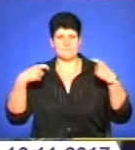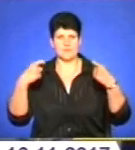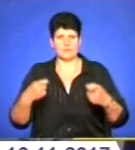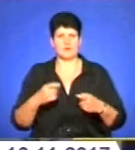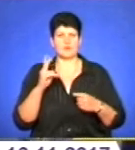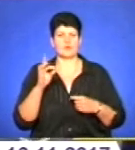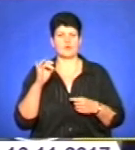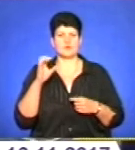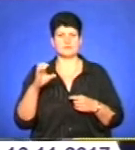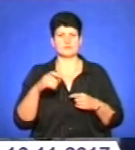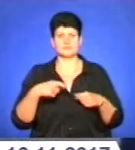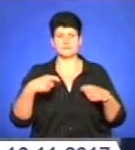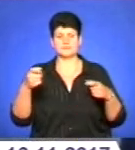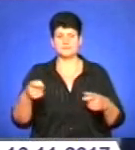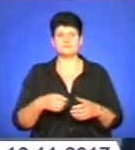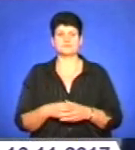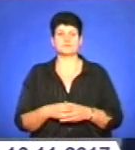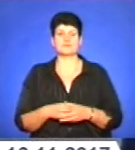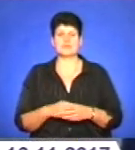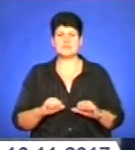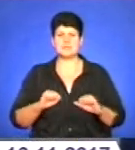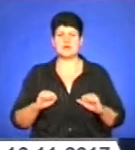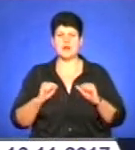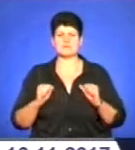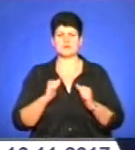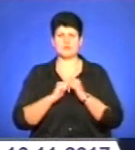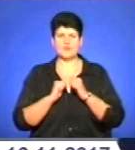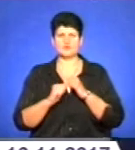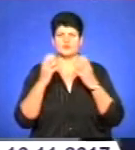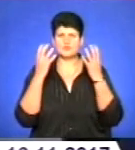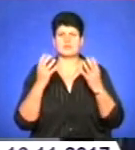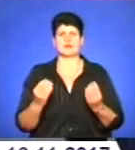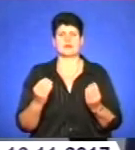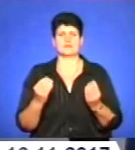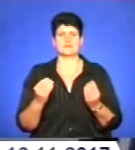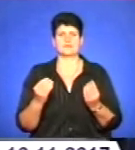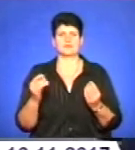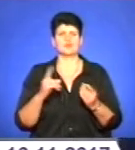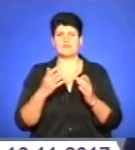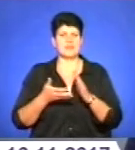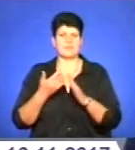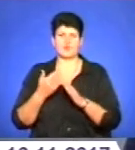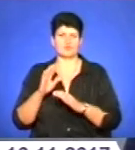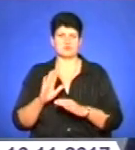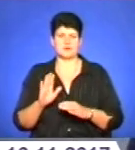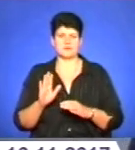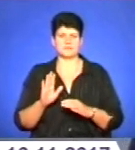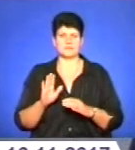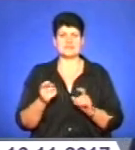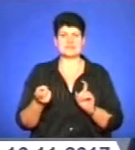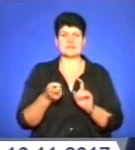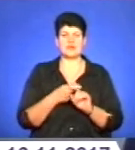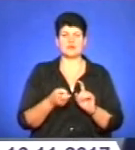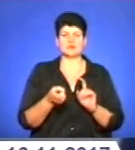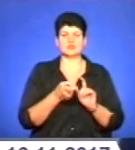кроси, бігаєм. Стараємося кожного-кожного дня, так, щоб не пропускати. Золочаємо